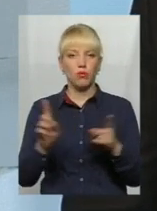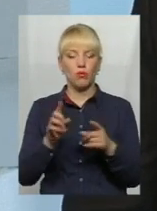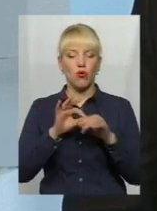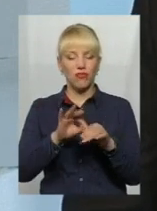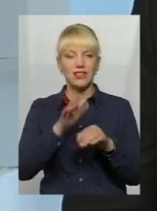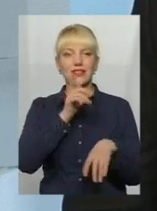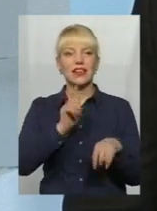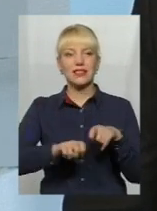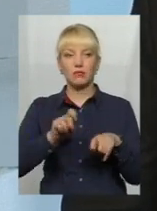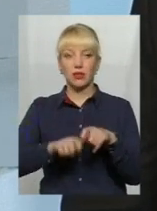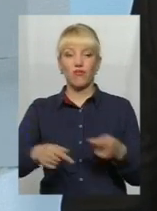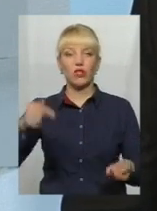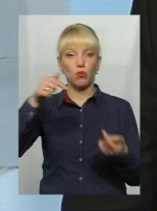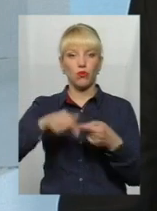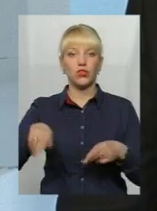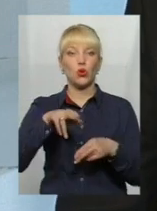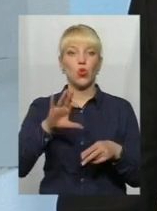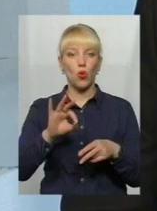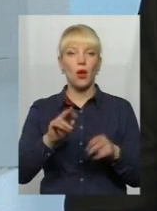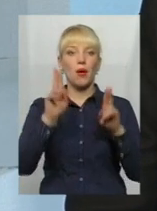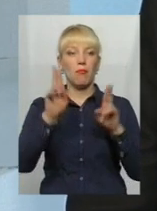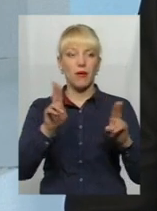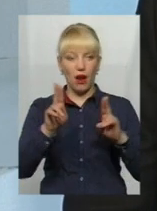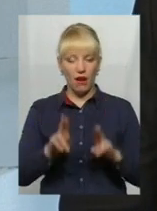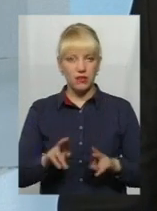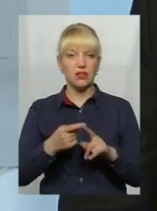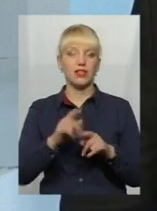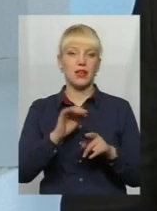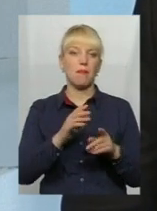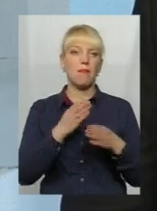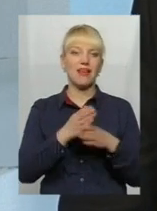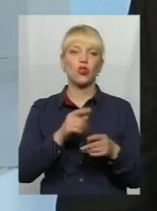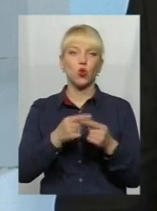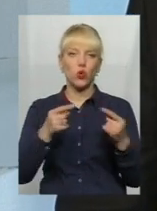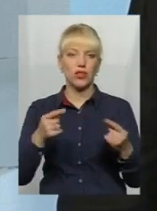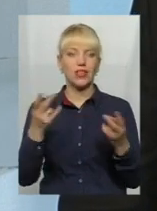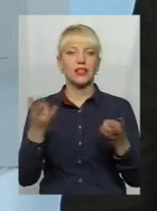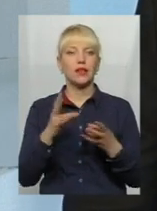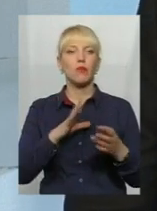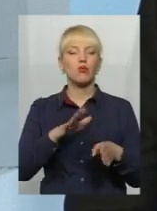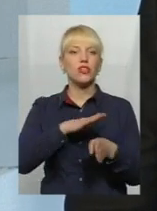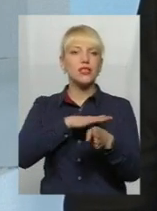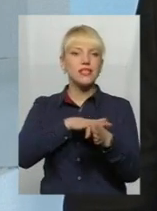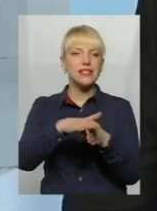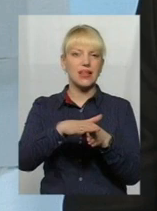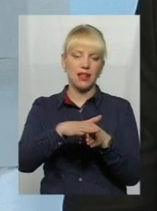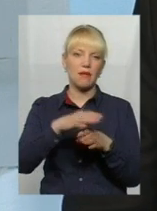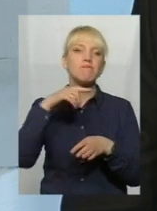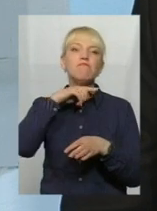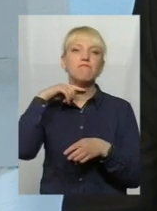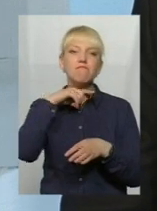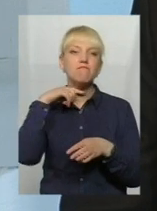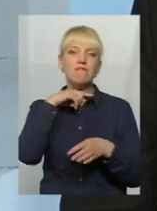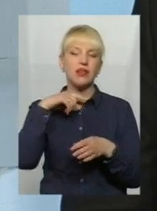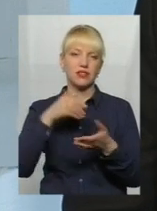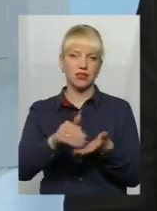відповідно до тих правил і методик, як воно проводиться, в більшості випадків потрібно, щоб була ціла м'ясотуша. Адже в самому м'ясі буваємі змін,